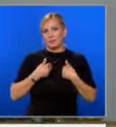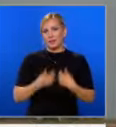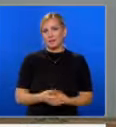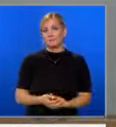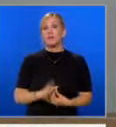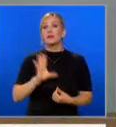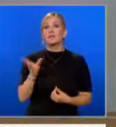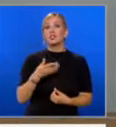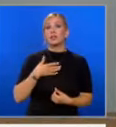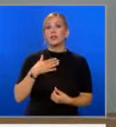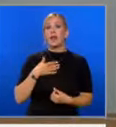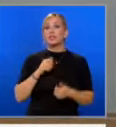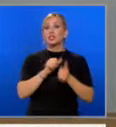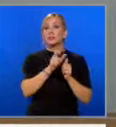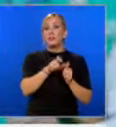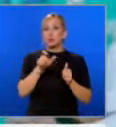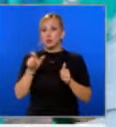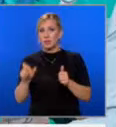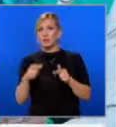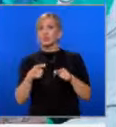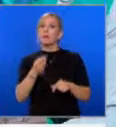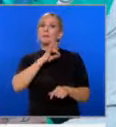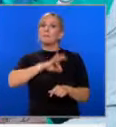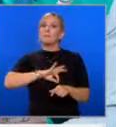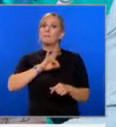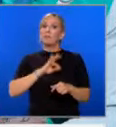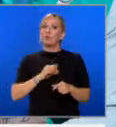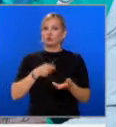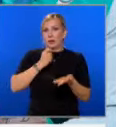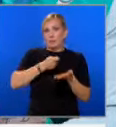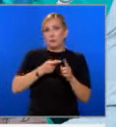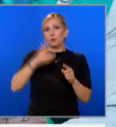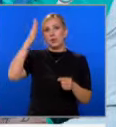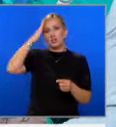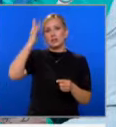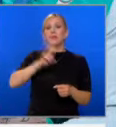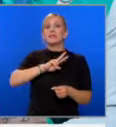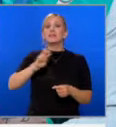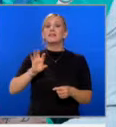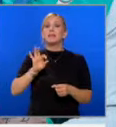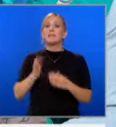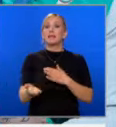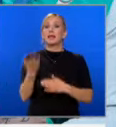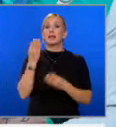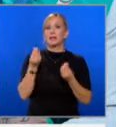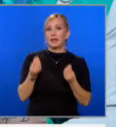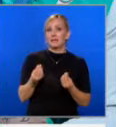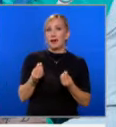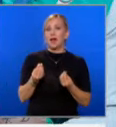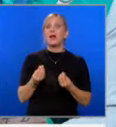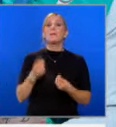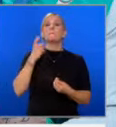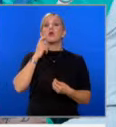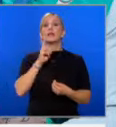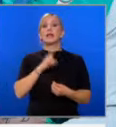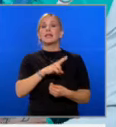класирани до 8 място на летните олимпийски и паралимпийски игри, ще получат премии от държавата. Златните медалисти по 250 хиляди лева, сребърната Боряна Калейн – 200